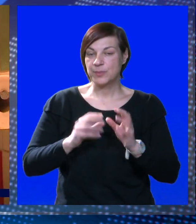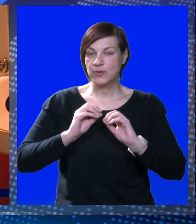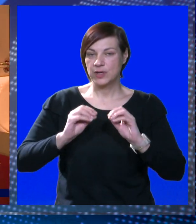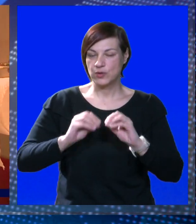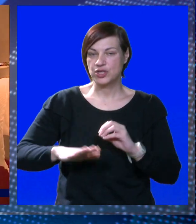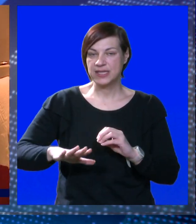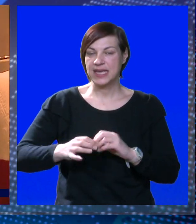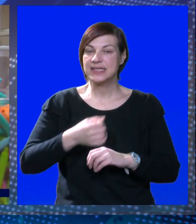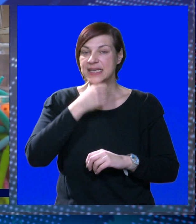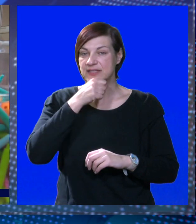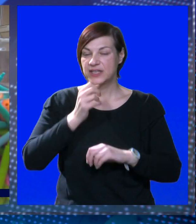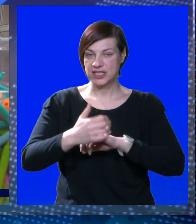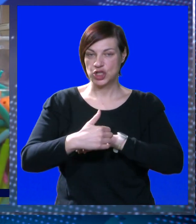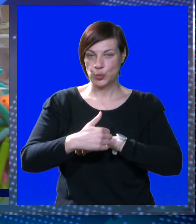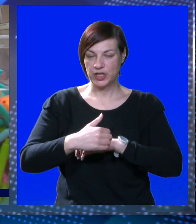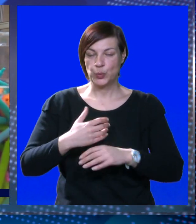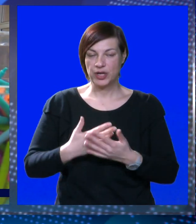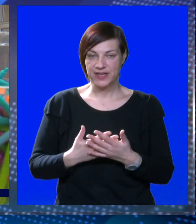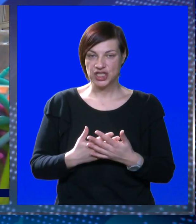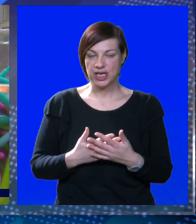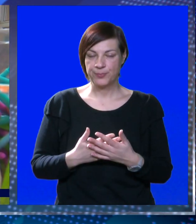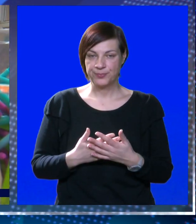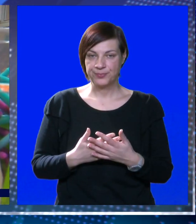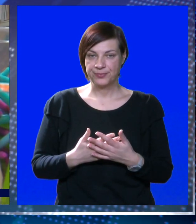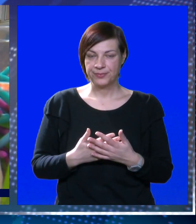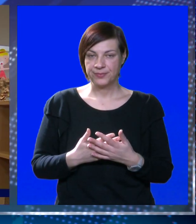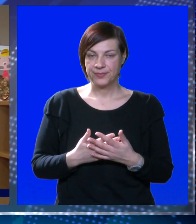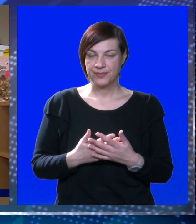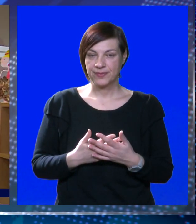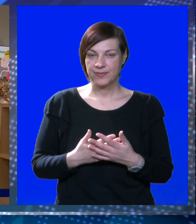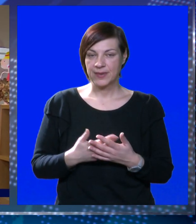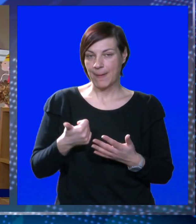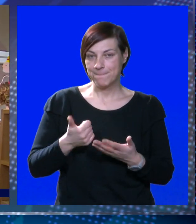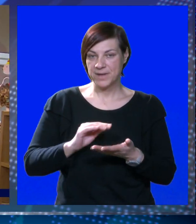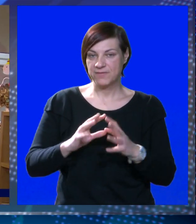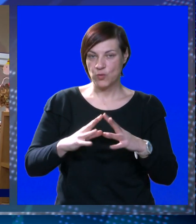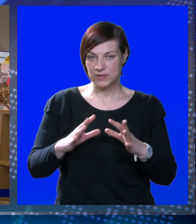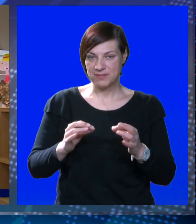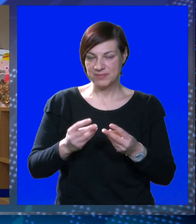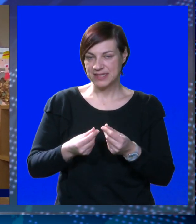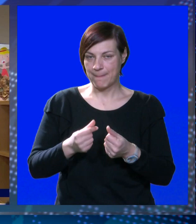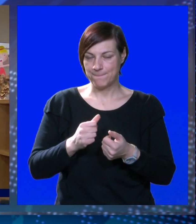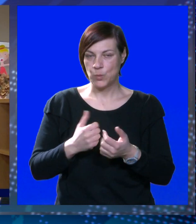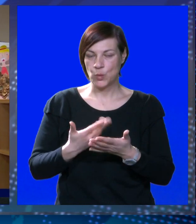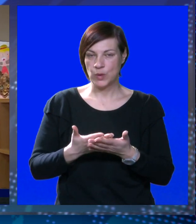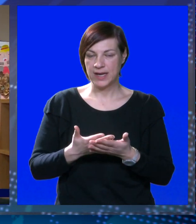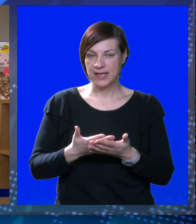su priliku naučiti djeca iz djećijeg vrtića Župa Dubrovačka. Prvo uzmem sapuna,